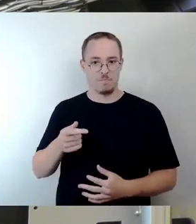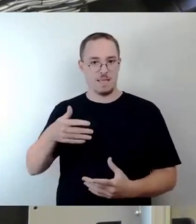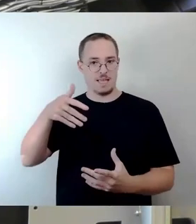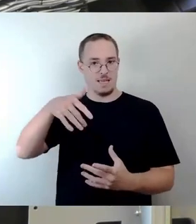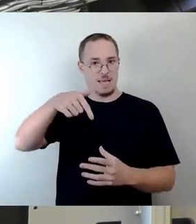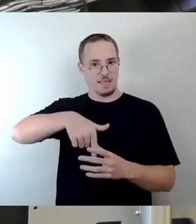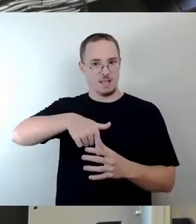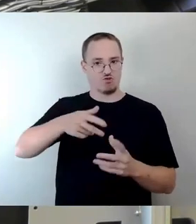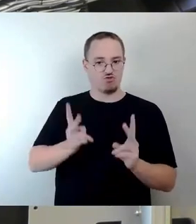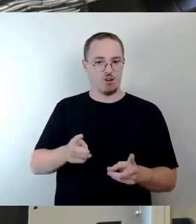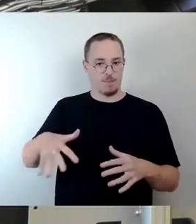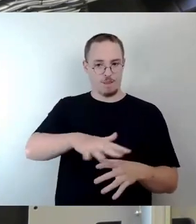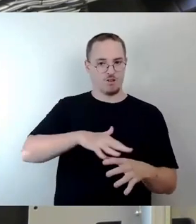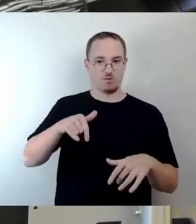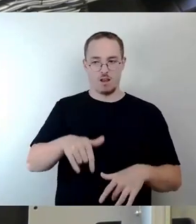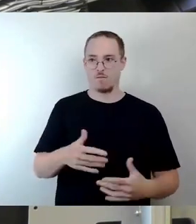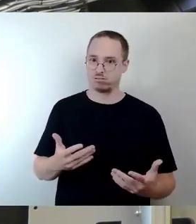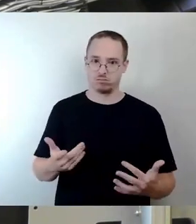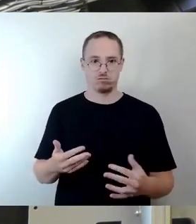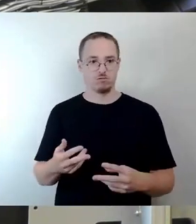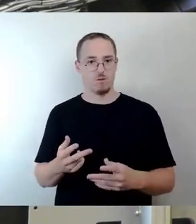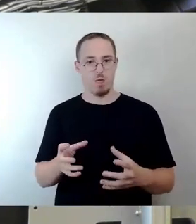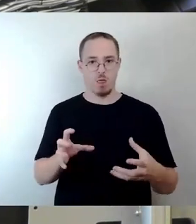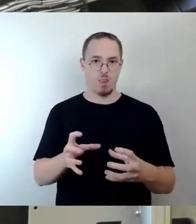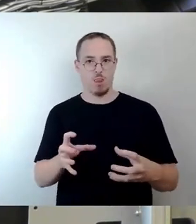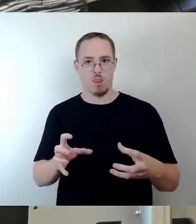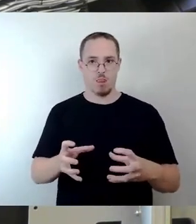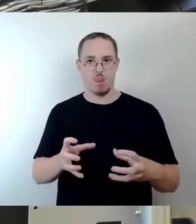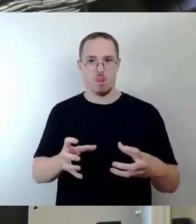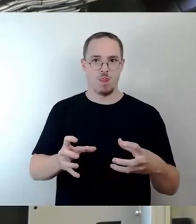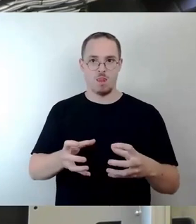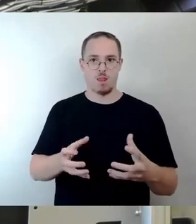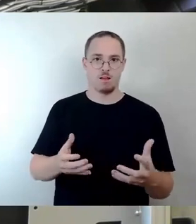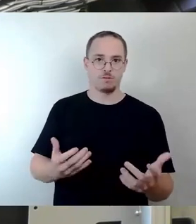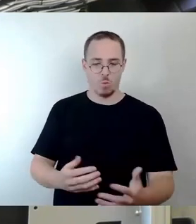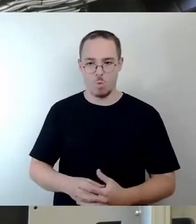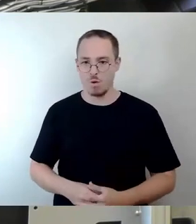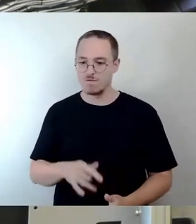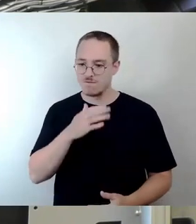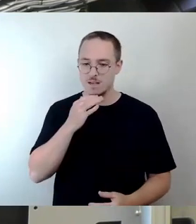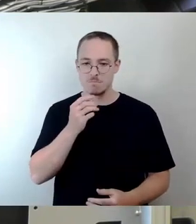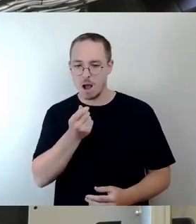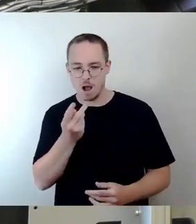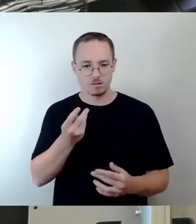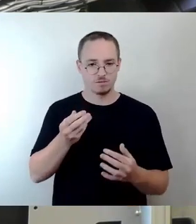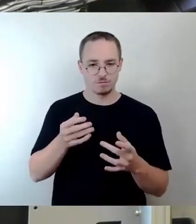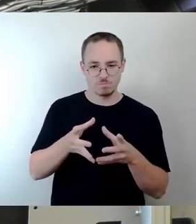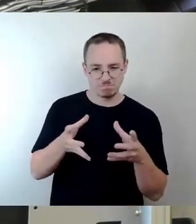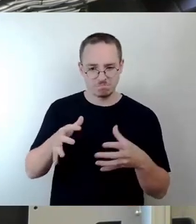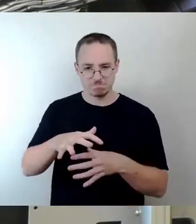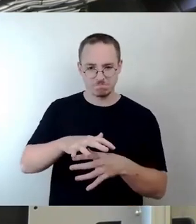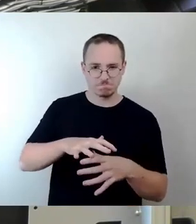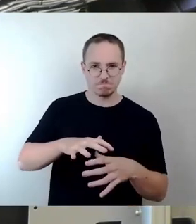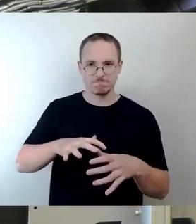den letzten fünf Jahren marginale Verdichtungen im Innenstadtbereich passiert. Und die Anbindungsqualität für die